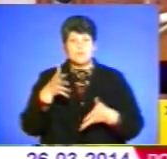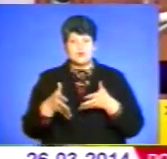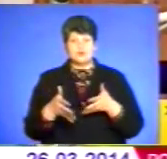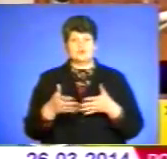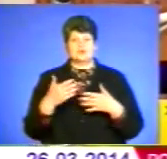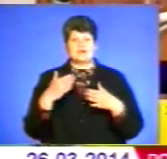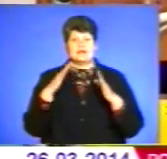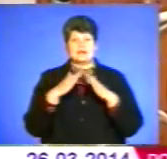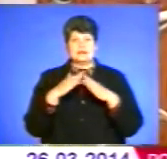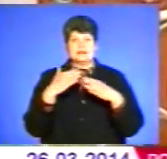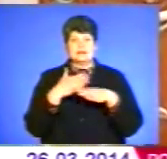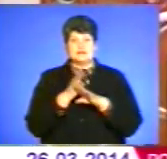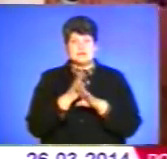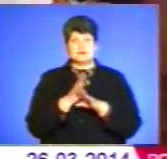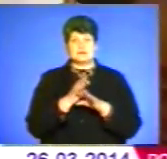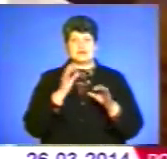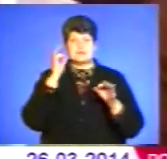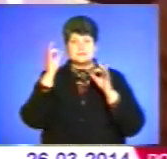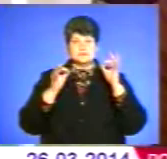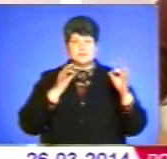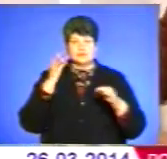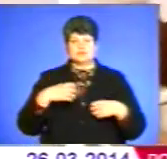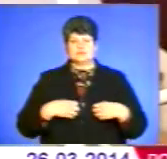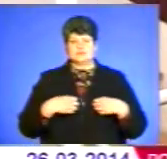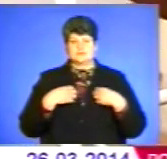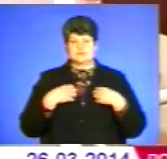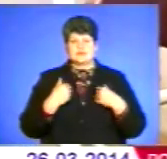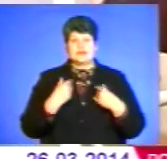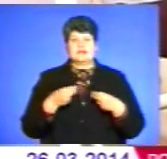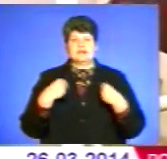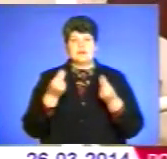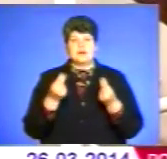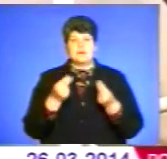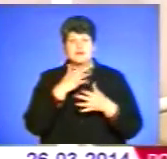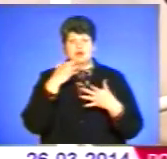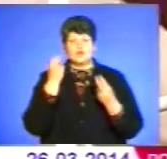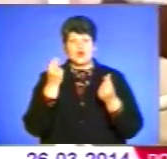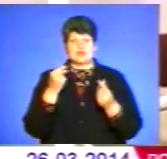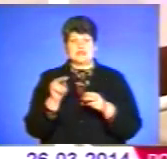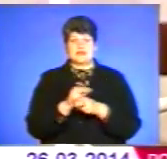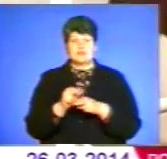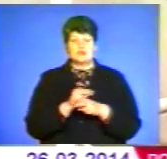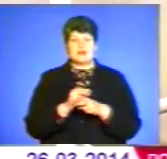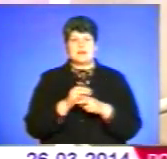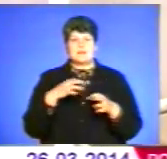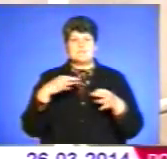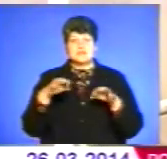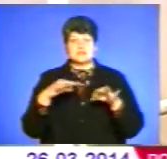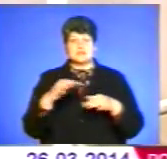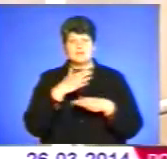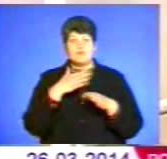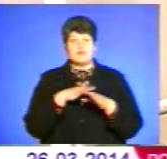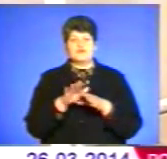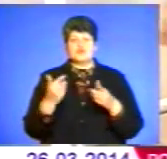тріскає. Машини, як день так вночі гудять, тут страшне, що ще робить. Я дала купу грошей на ремонт. Машини товчуть, що вон далі